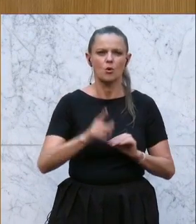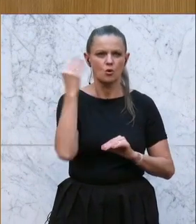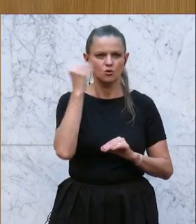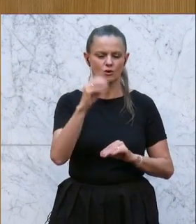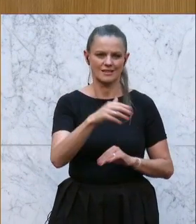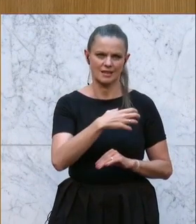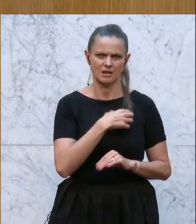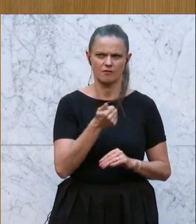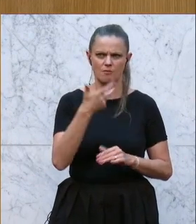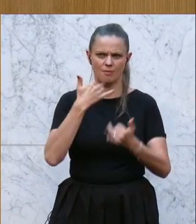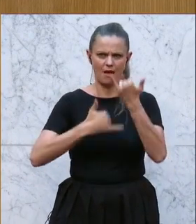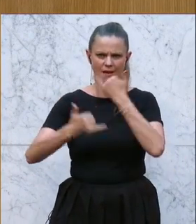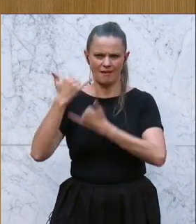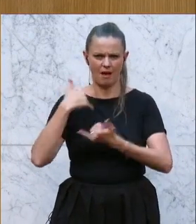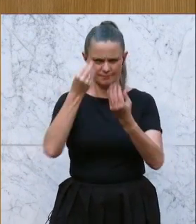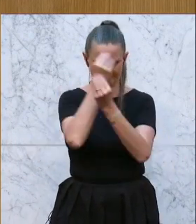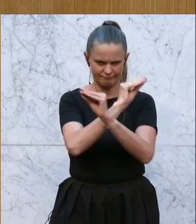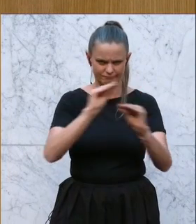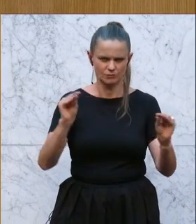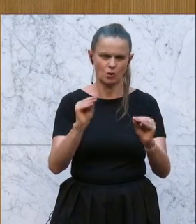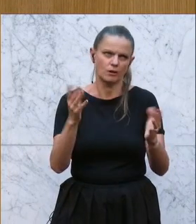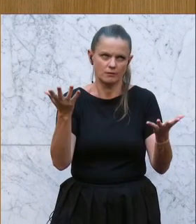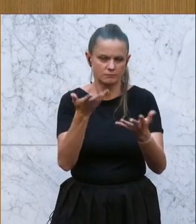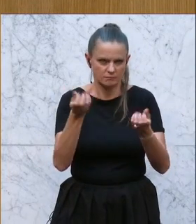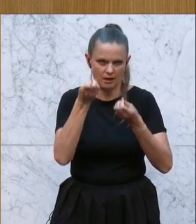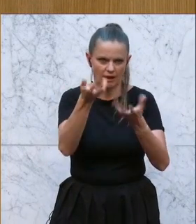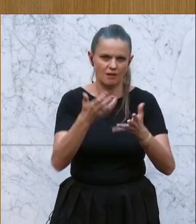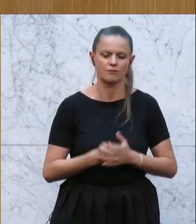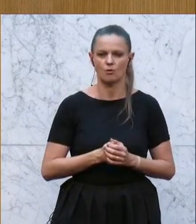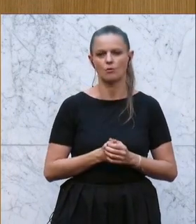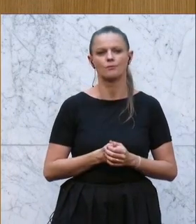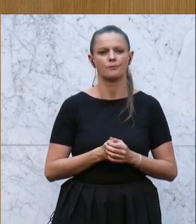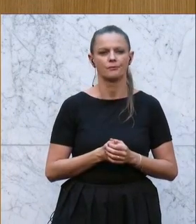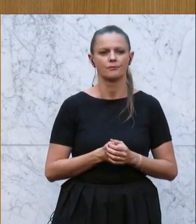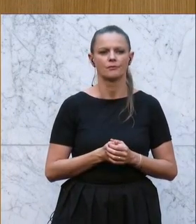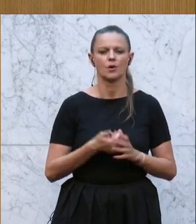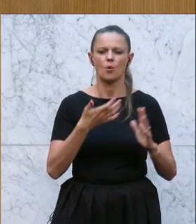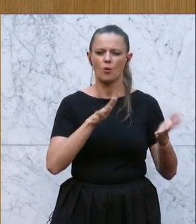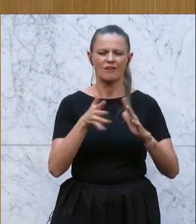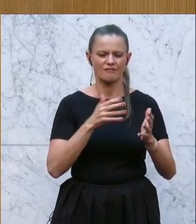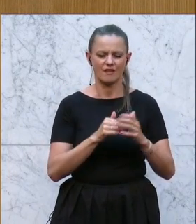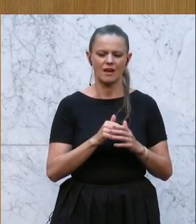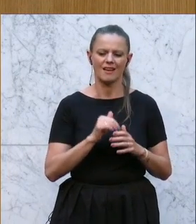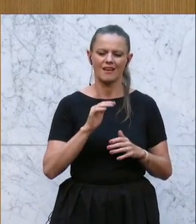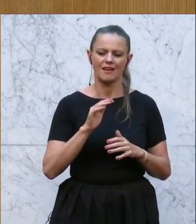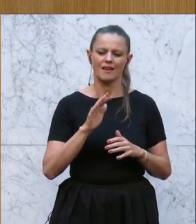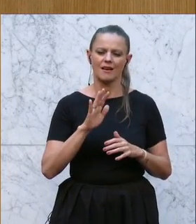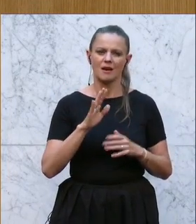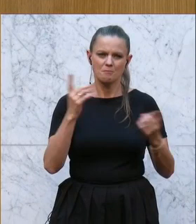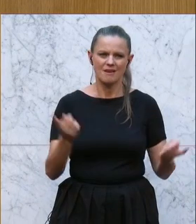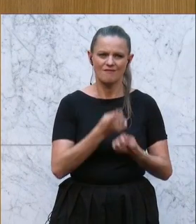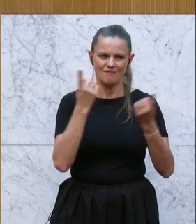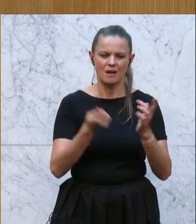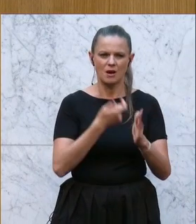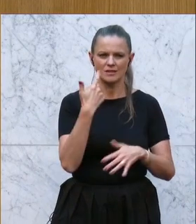Jahren bekannt gegeben oder vermittelt, dass etwa 30 Prozent ihrer Anwärter, ihrer Bewerber,